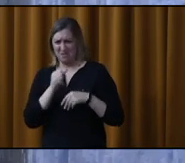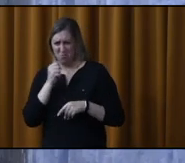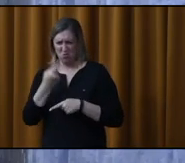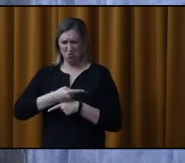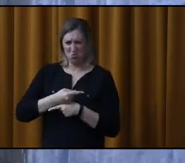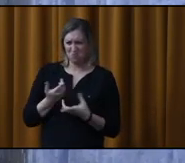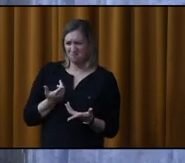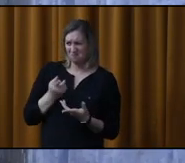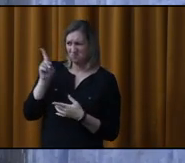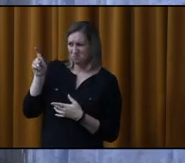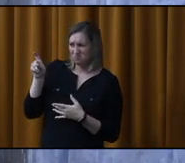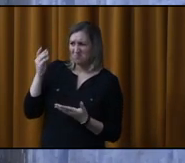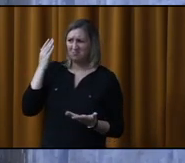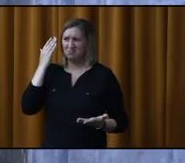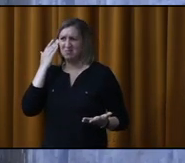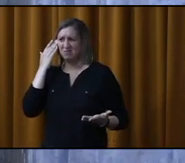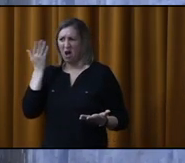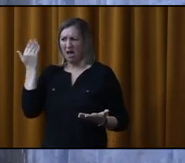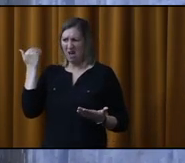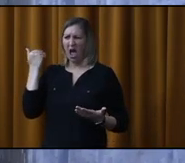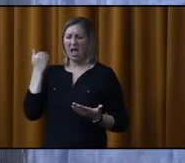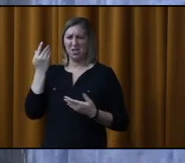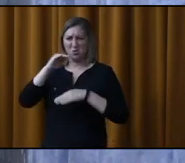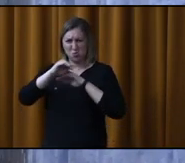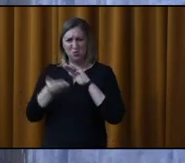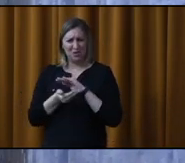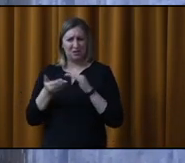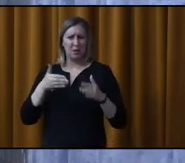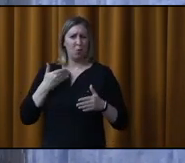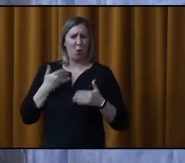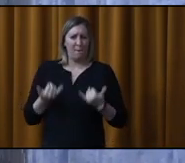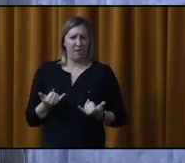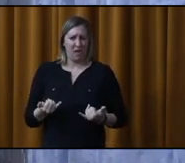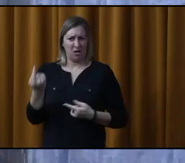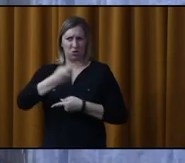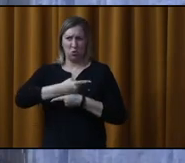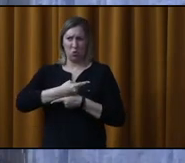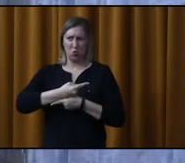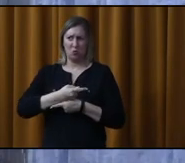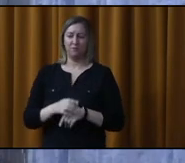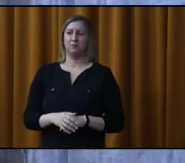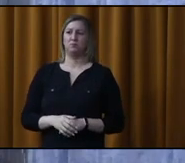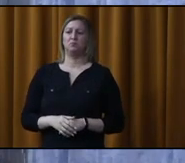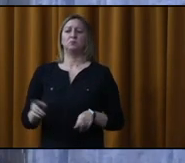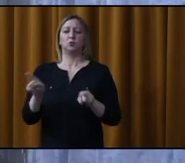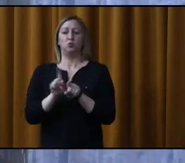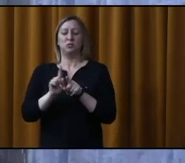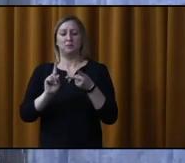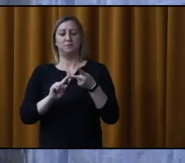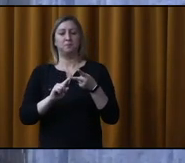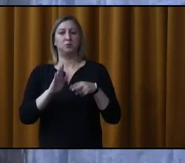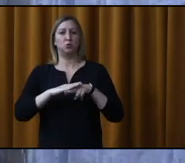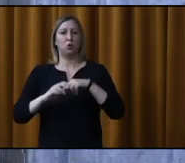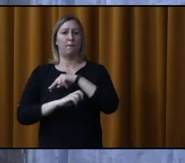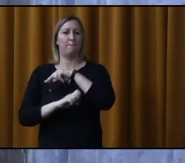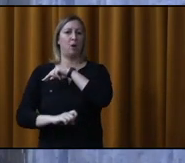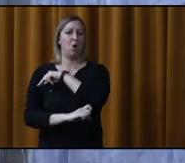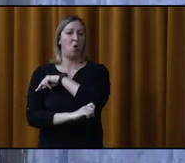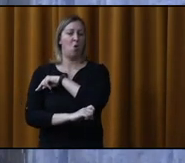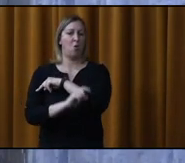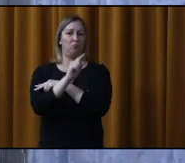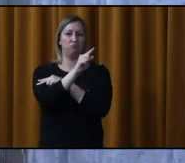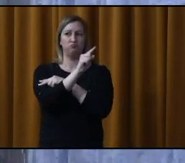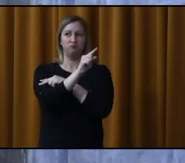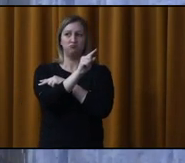jour. Je sais, habituellement, avant, ça se faisait toujours de nuit et non de jour. Je voudrais que j'avise aussi, au niveau du pont, je te dirais que ça